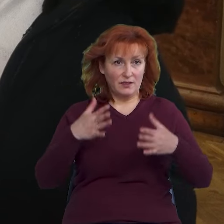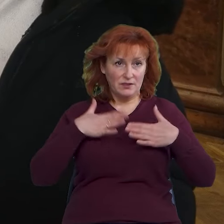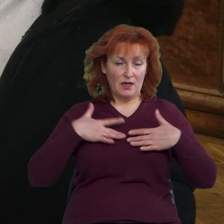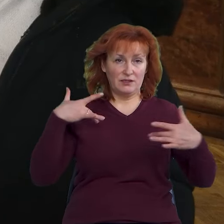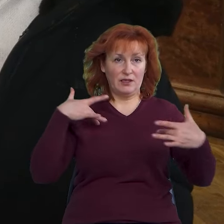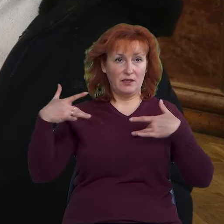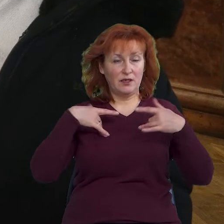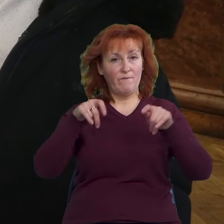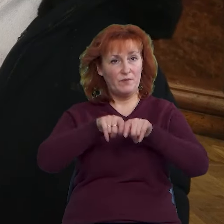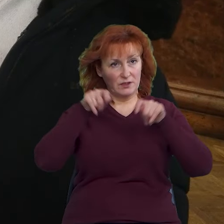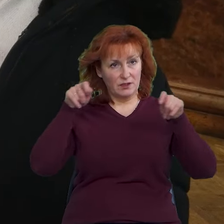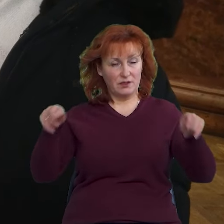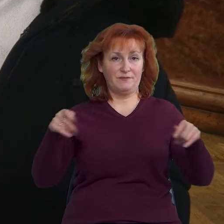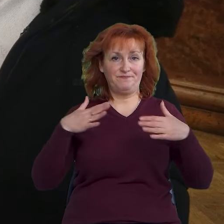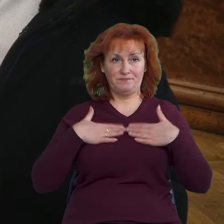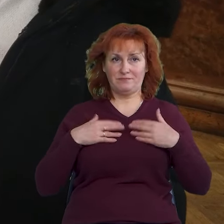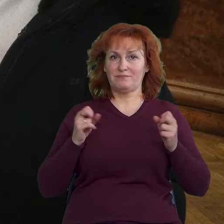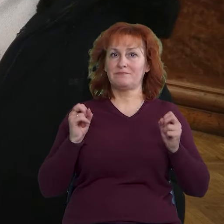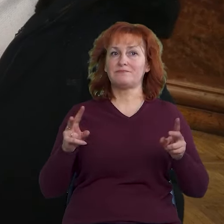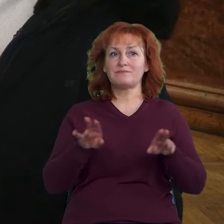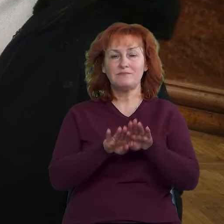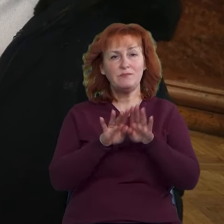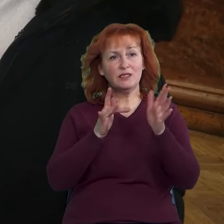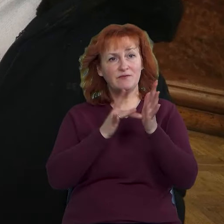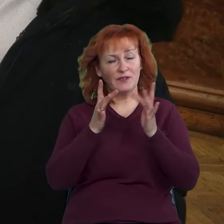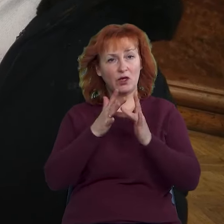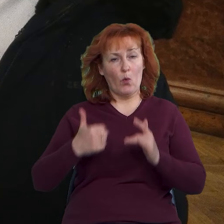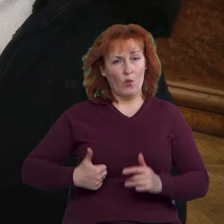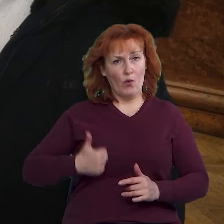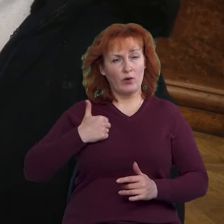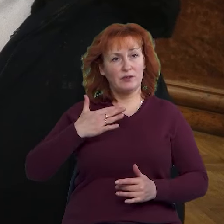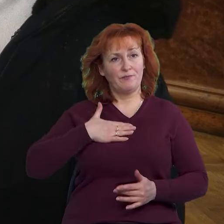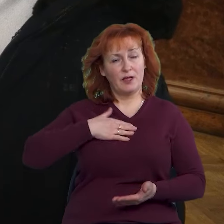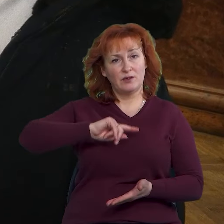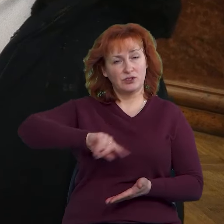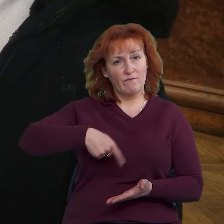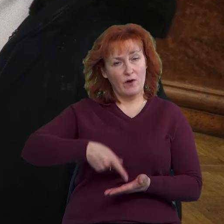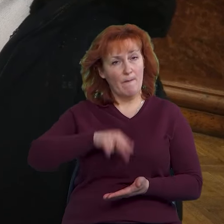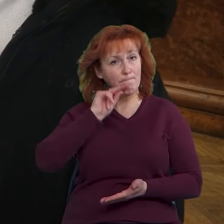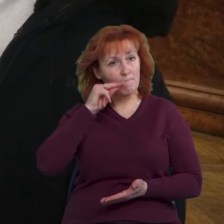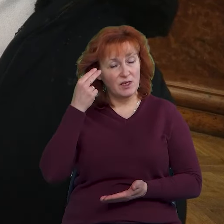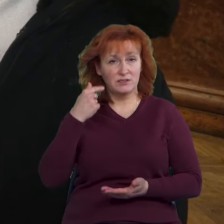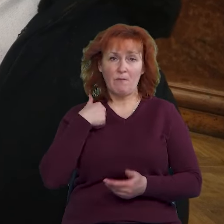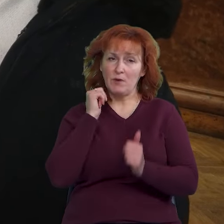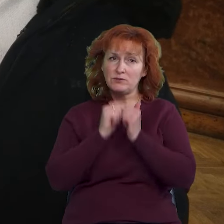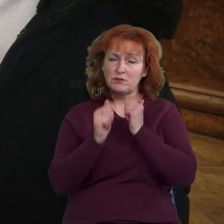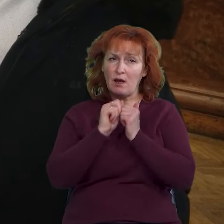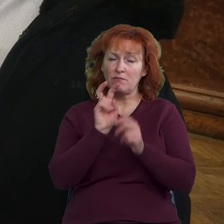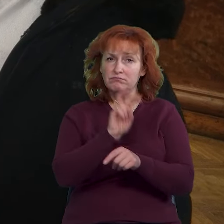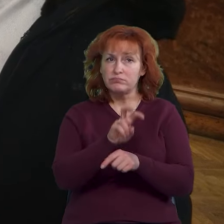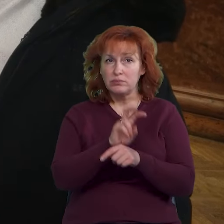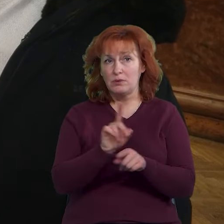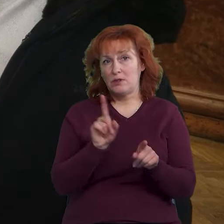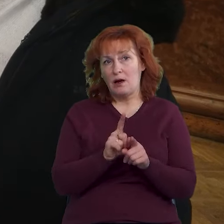відкрився. Це наша святиня, наша гордість, гордість нашого міста. Ми часто тут бували. Велика